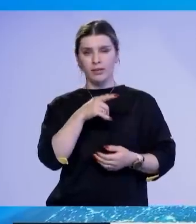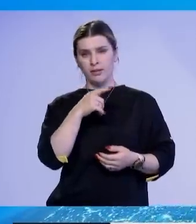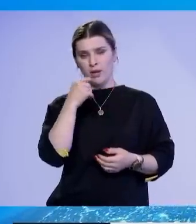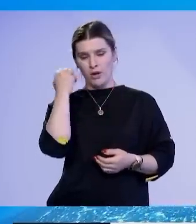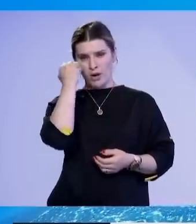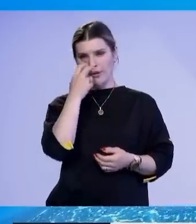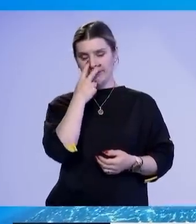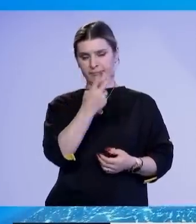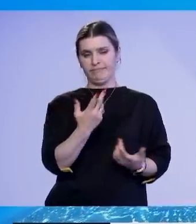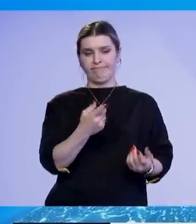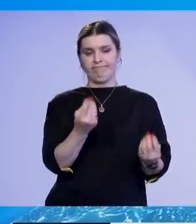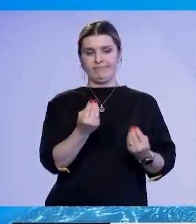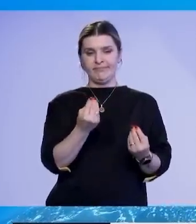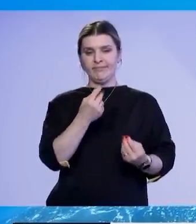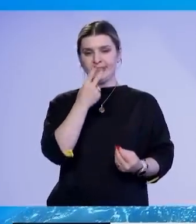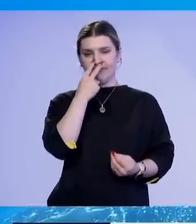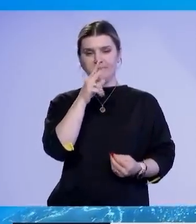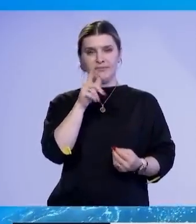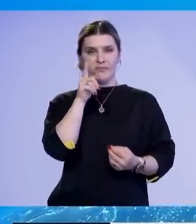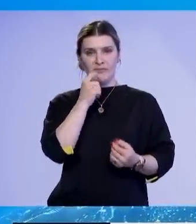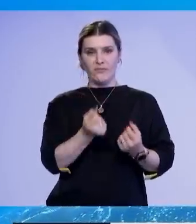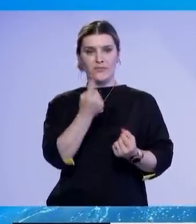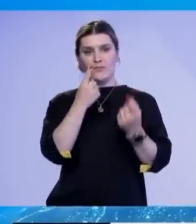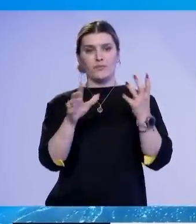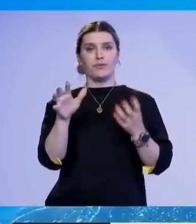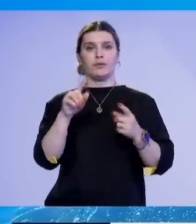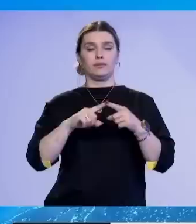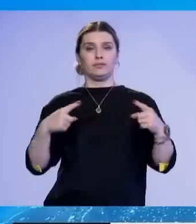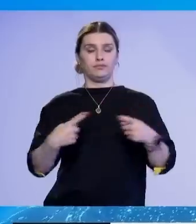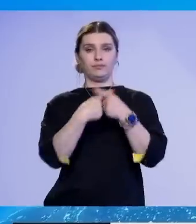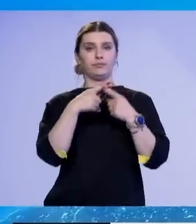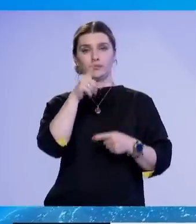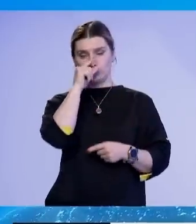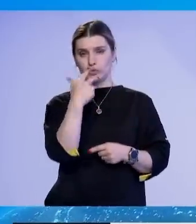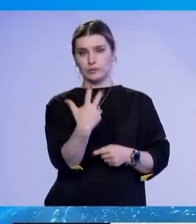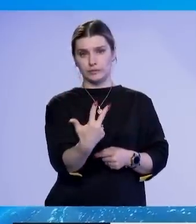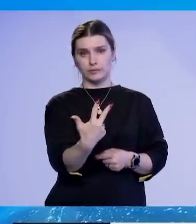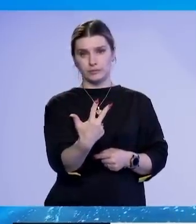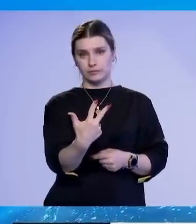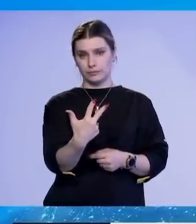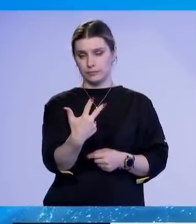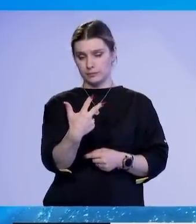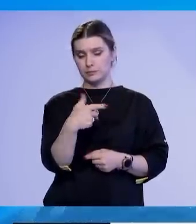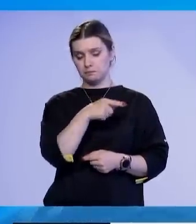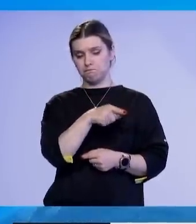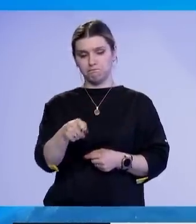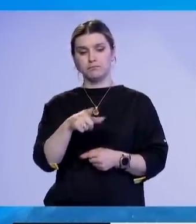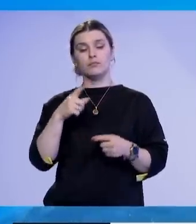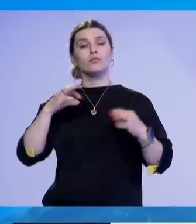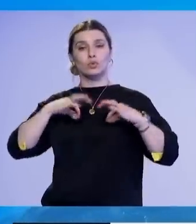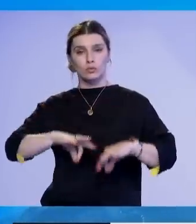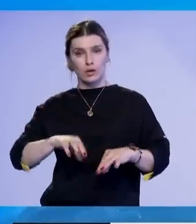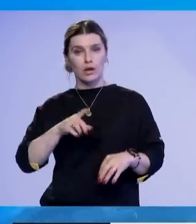gjendja jash zakonshme, kur pati tensionet të mba në këto tri komunat që përmendë më parë, në të cilat kryetarët